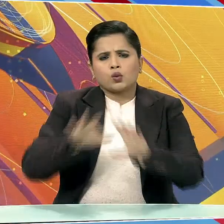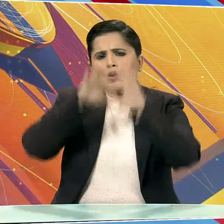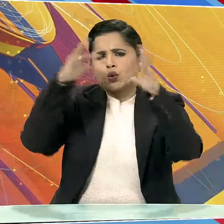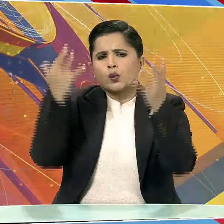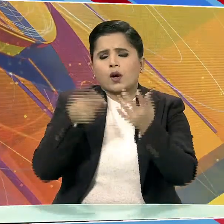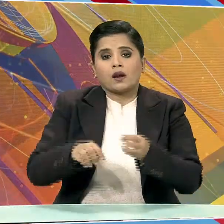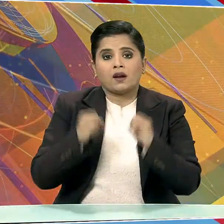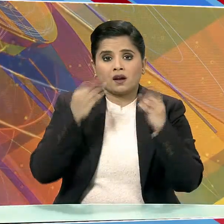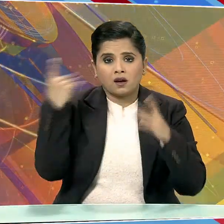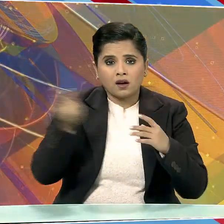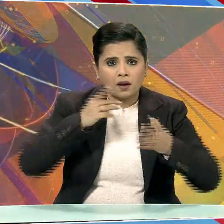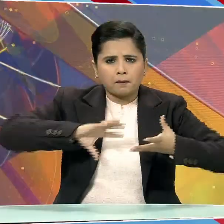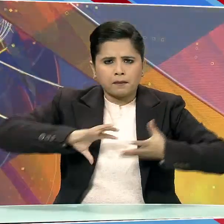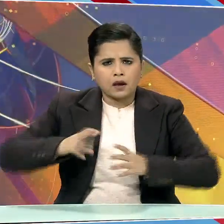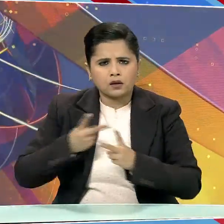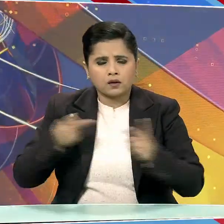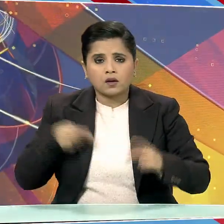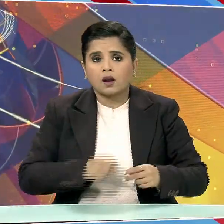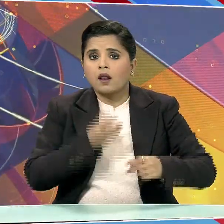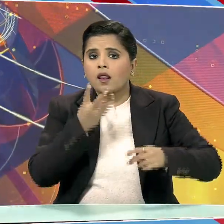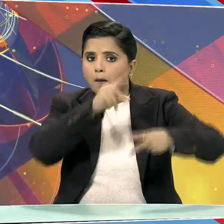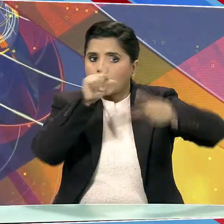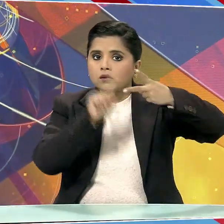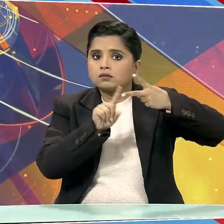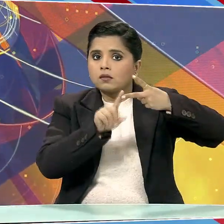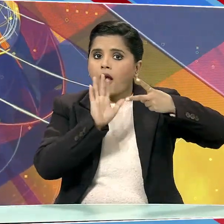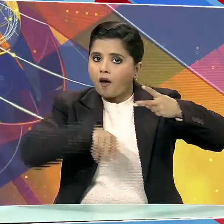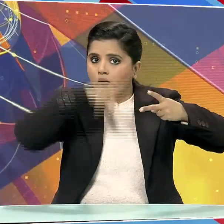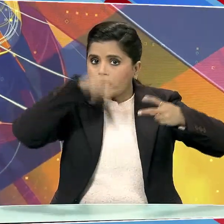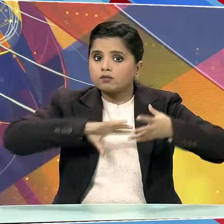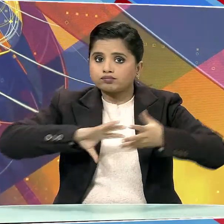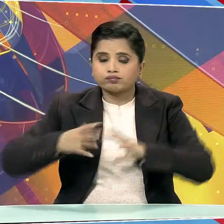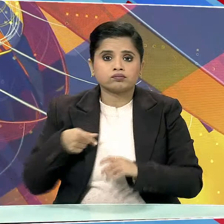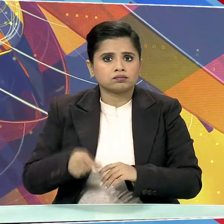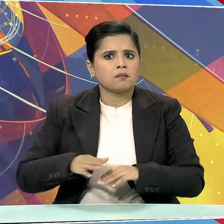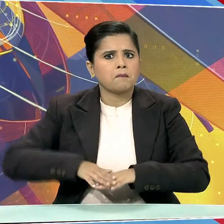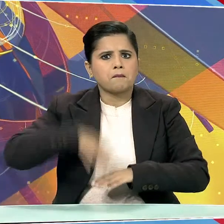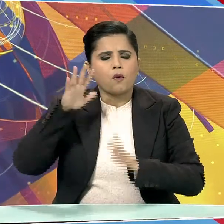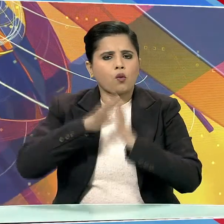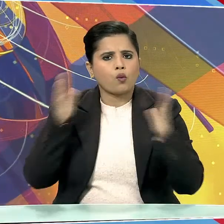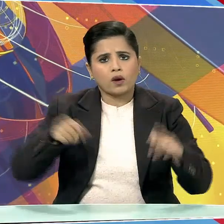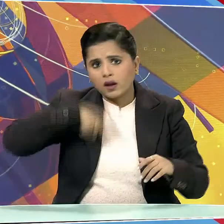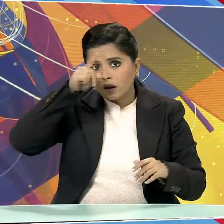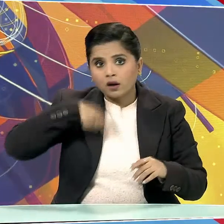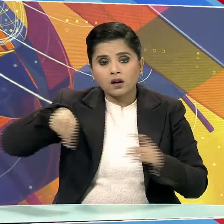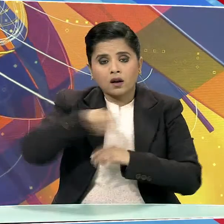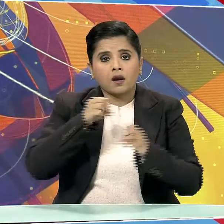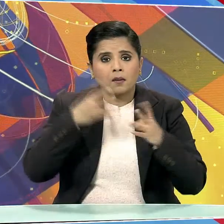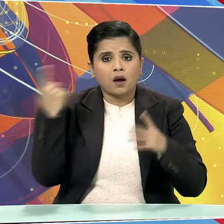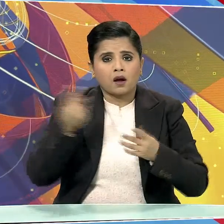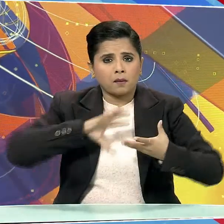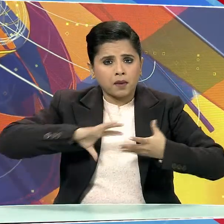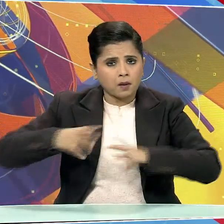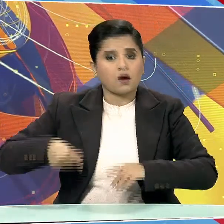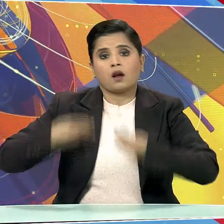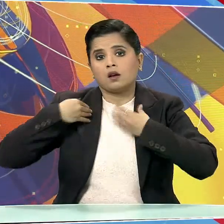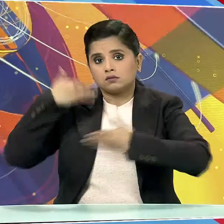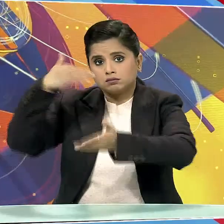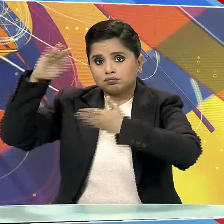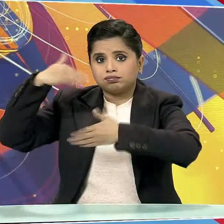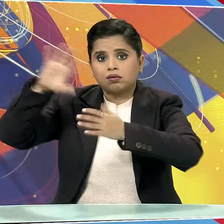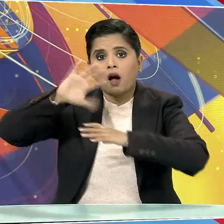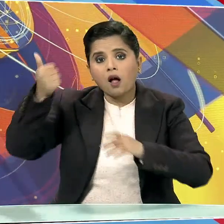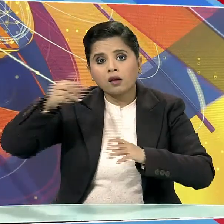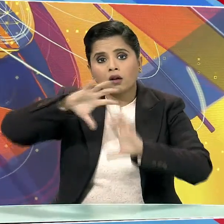इलेक्ट्रोनिक्स मैनिफेक्ट्रिंग में नमबर 2 के स्थान पर है और बड़ी मात्रा में भारत इलेक्ट्रोनिक उपकरण एक्सपोर्ट भी कर रहा है